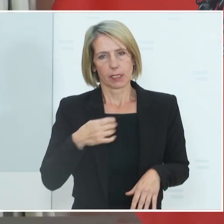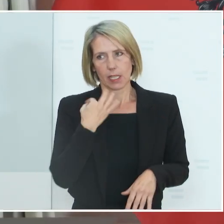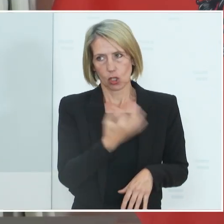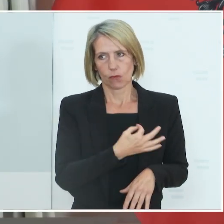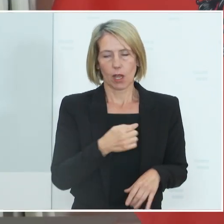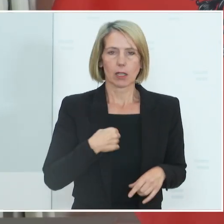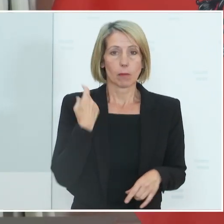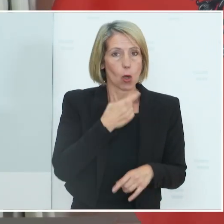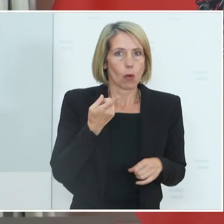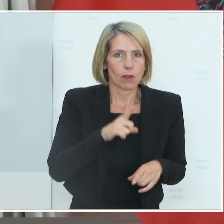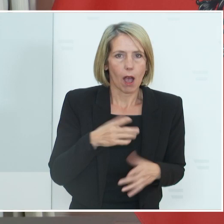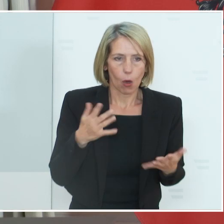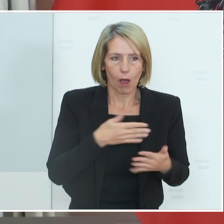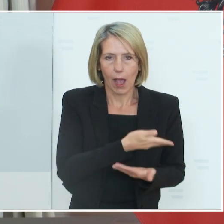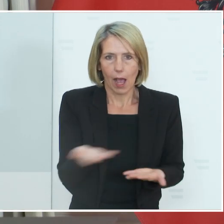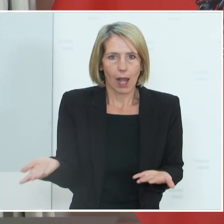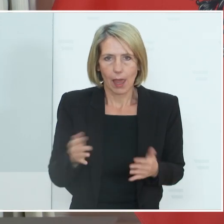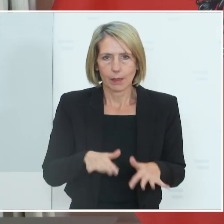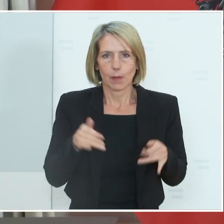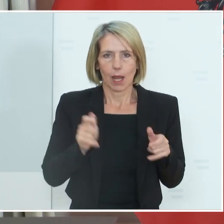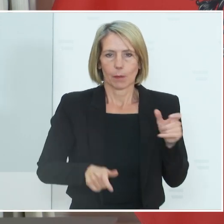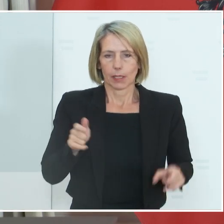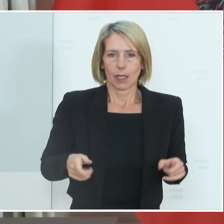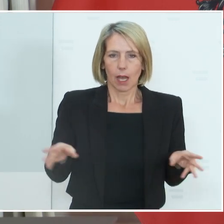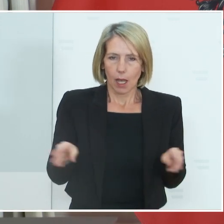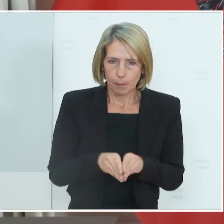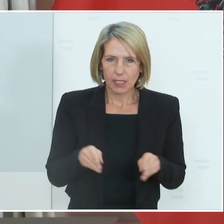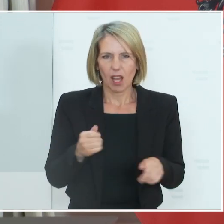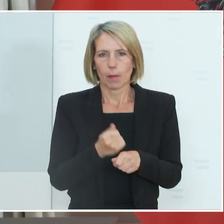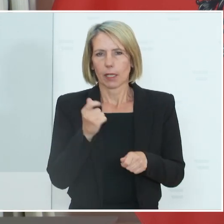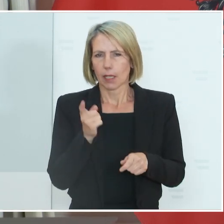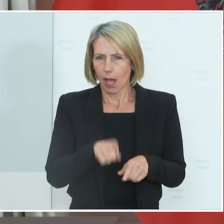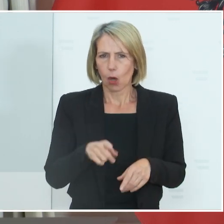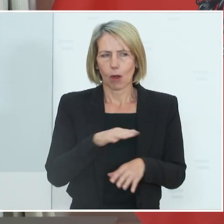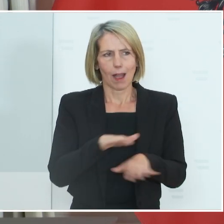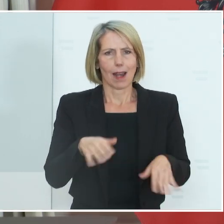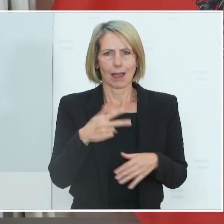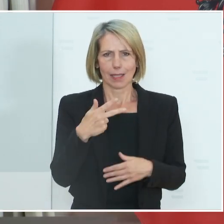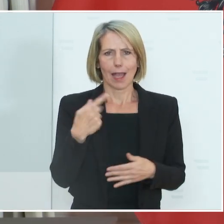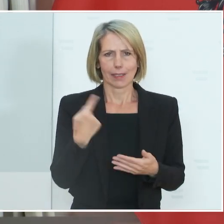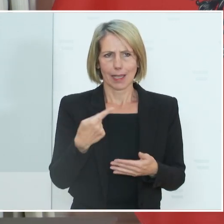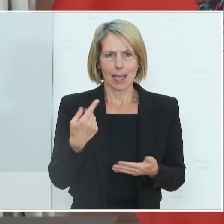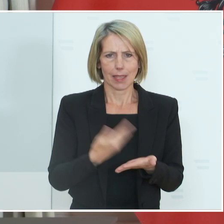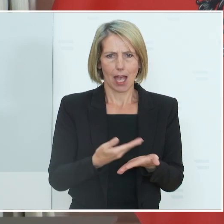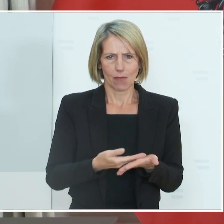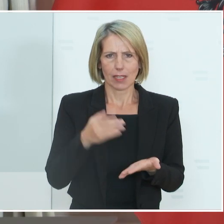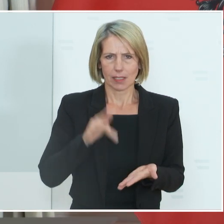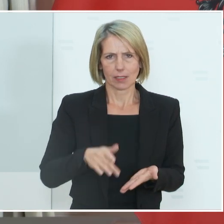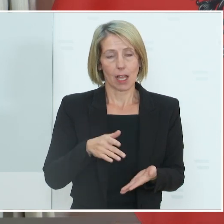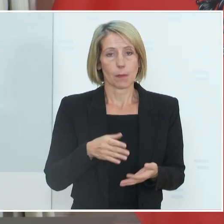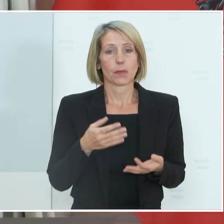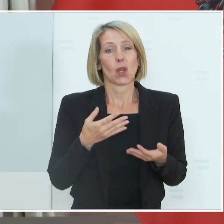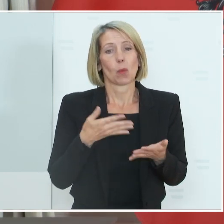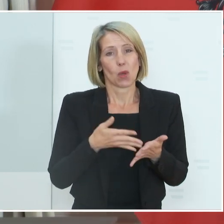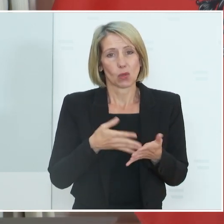alle Parlamentarier, Parlamentarierinnen und die Mitarbeiterinnen und Mitarbeitern im Parlament auch 3G-Nachweise haben. Die Frage ist, ob es kontrolliert werden darf,